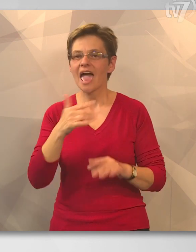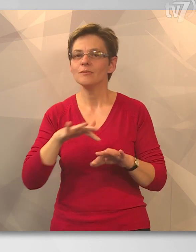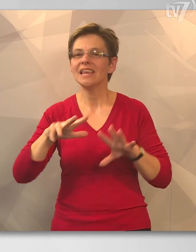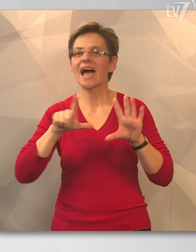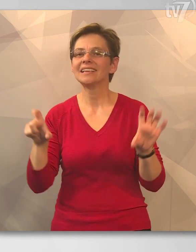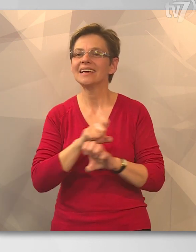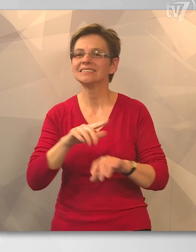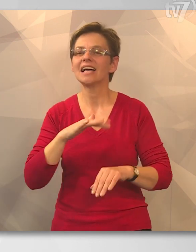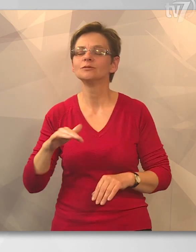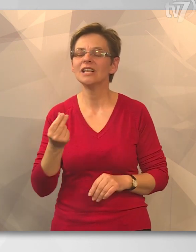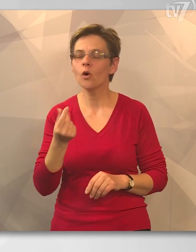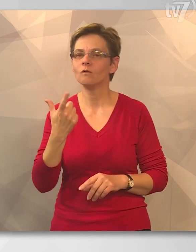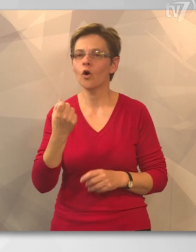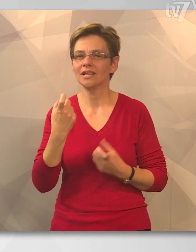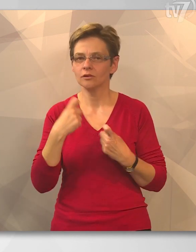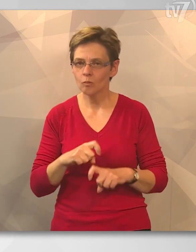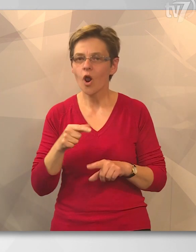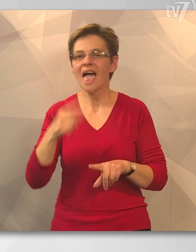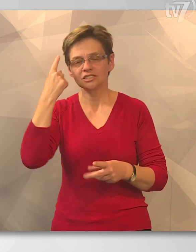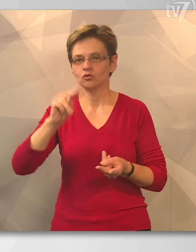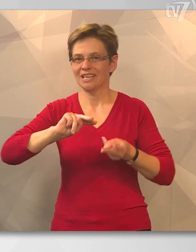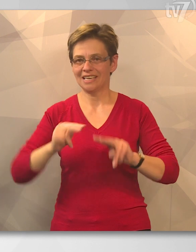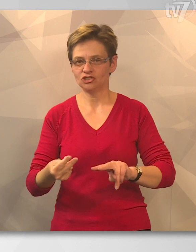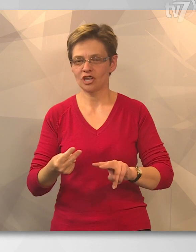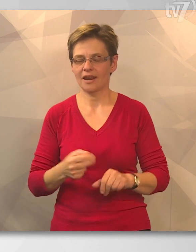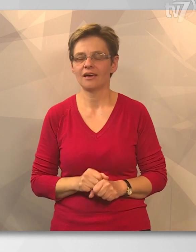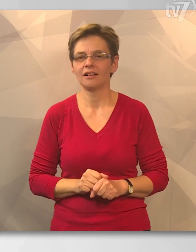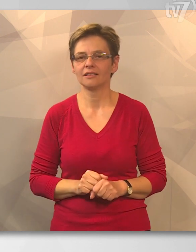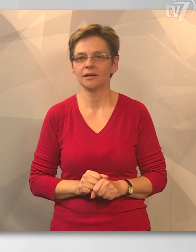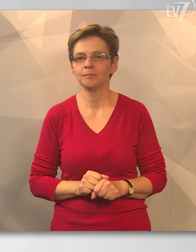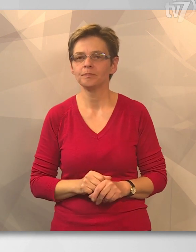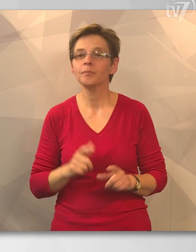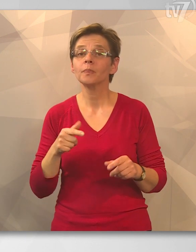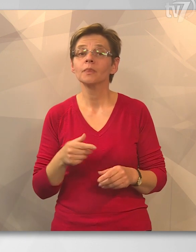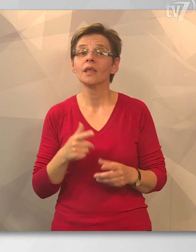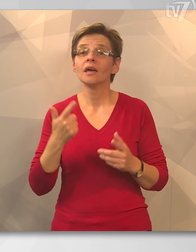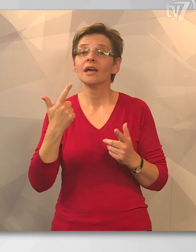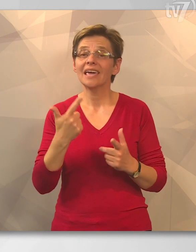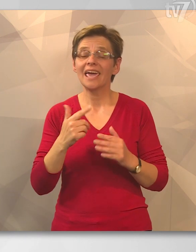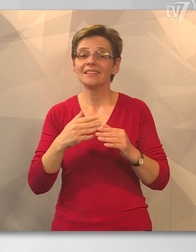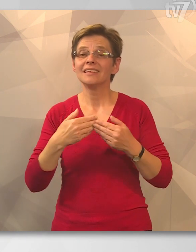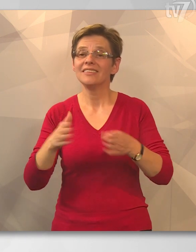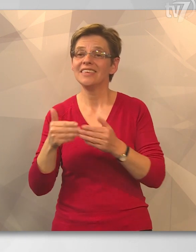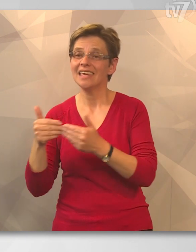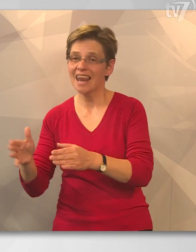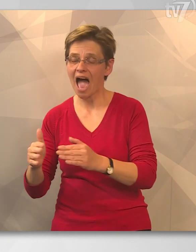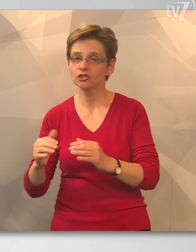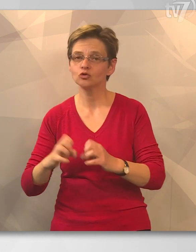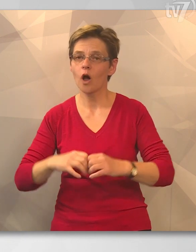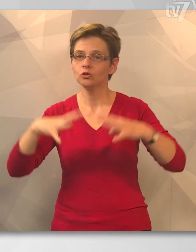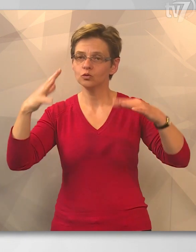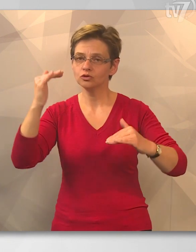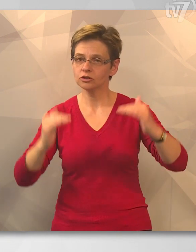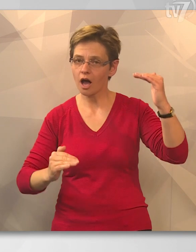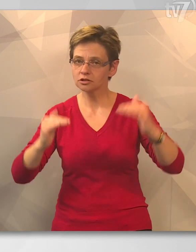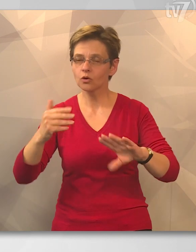Az 1 milliárd 700 millió forintos beruházásból ezt is kicseréli a kivitelező. Mivel kétnyílású a